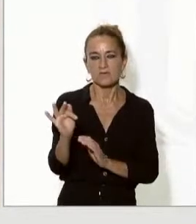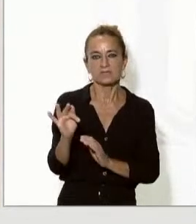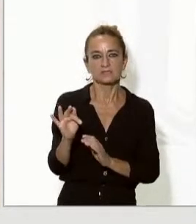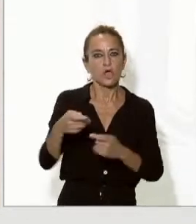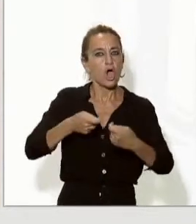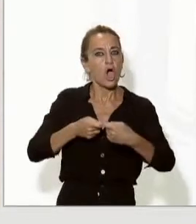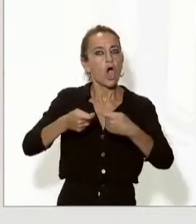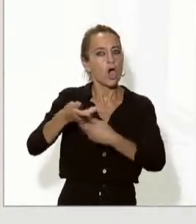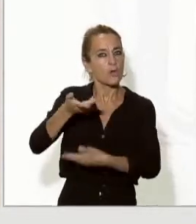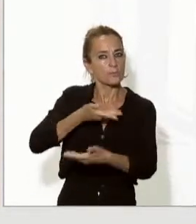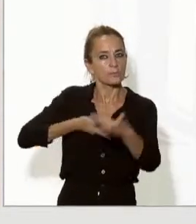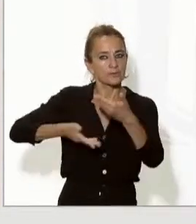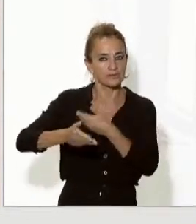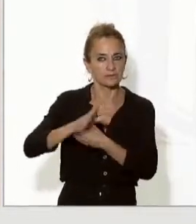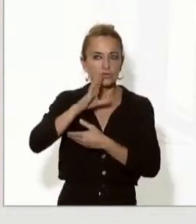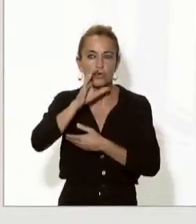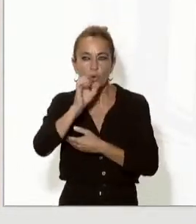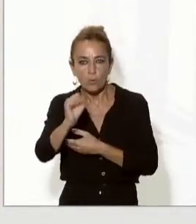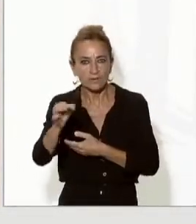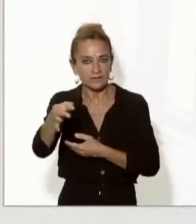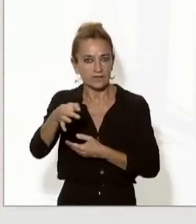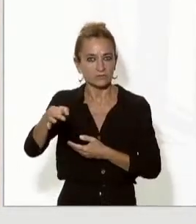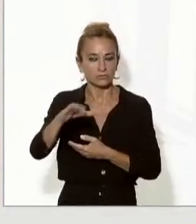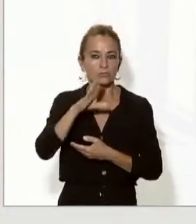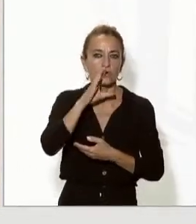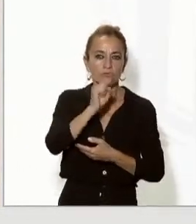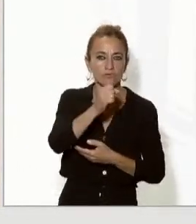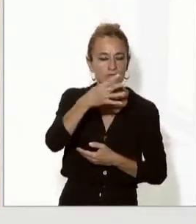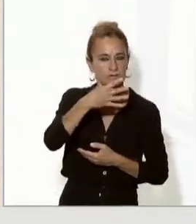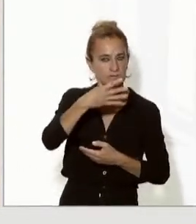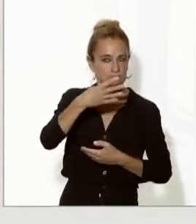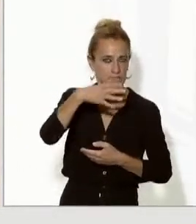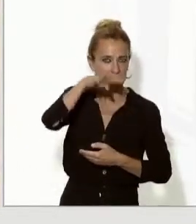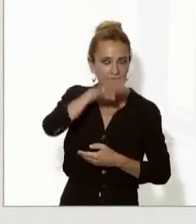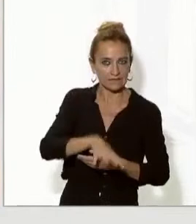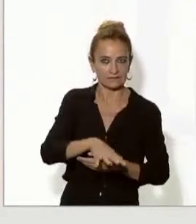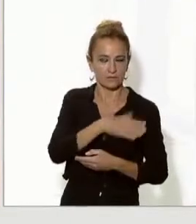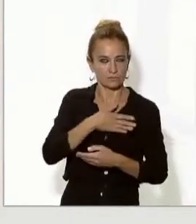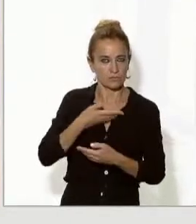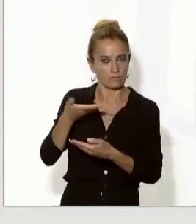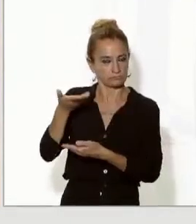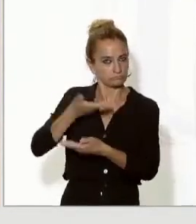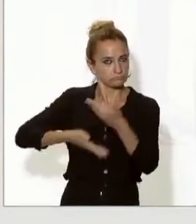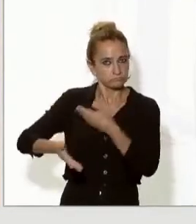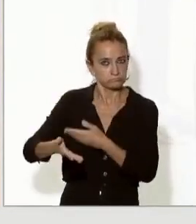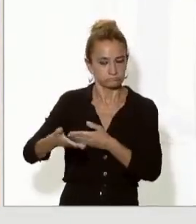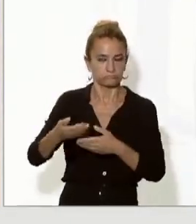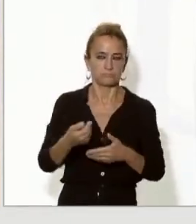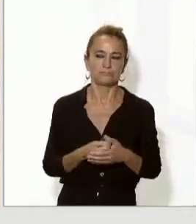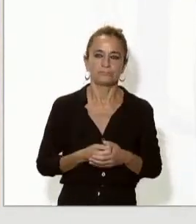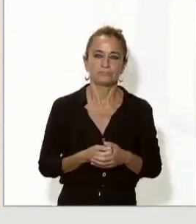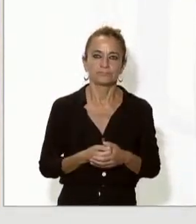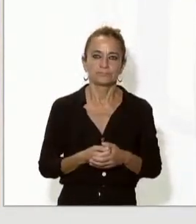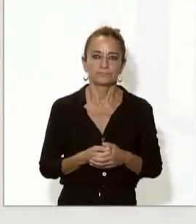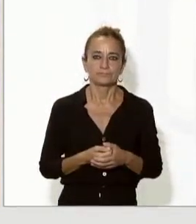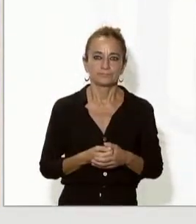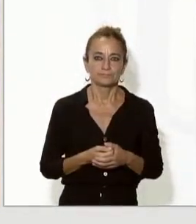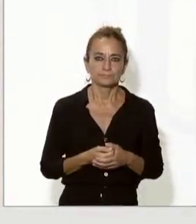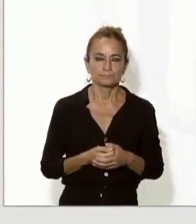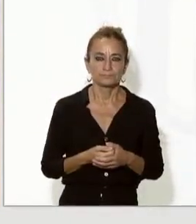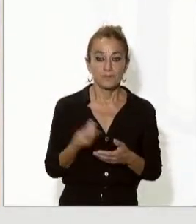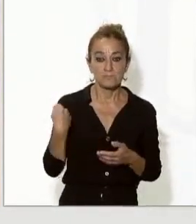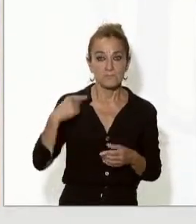govern d'Andorra i la Generalitat de Catalunya. De fet, hi havia aquest acord de cooperació que es va signar l'any